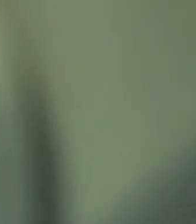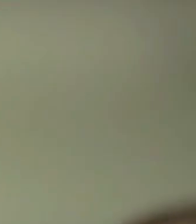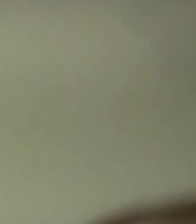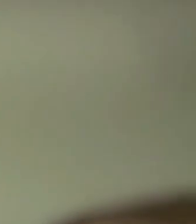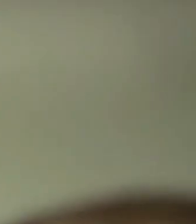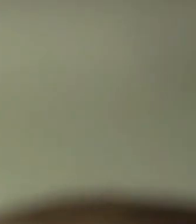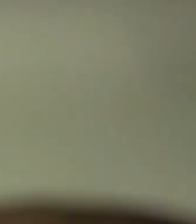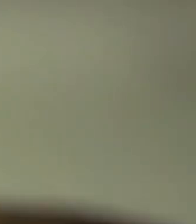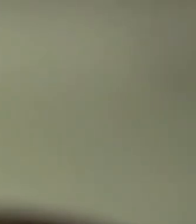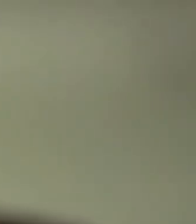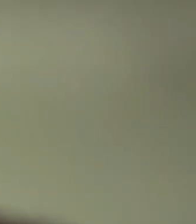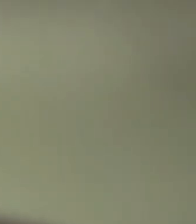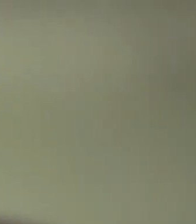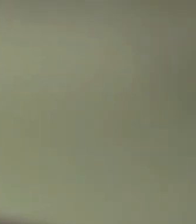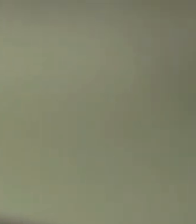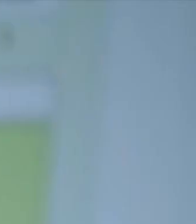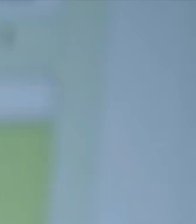Ωραία Χριστίνα